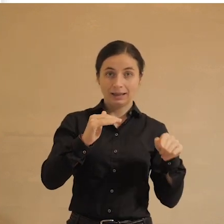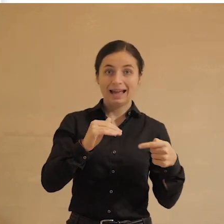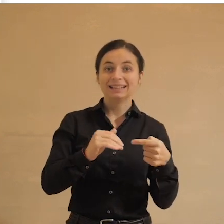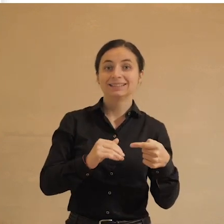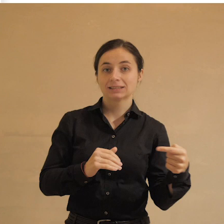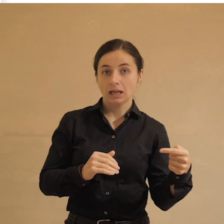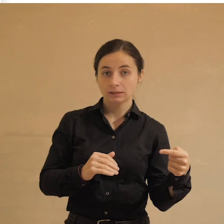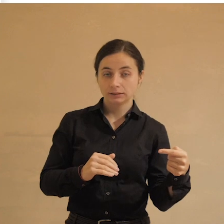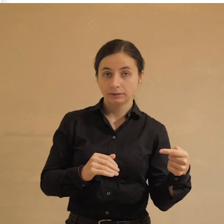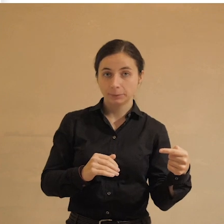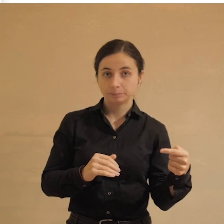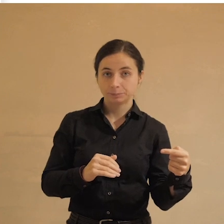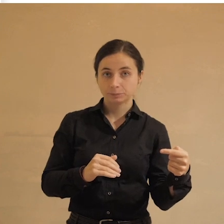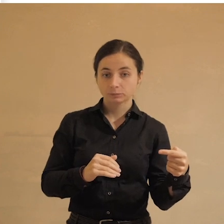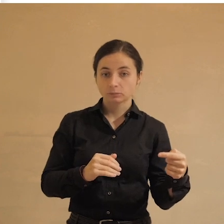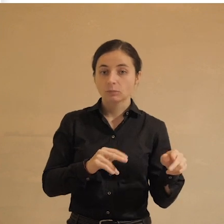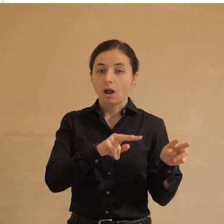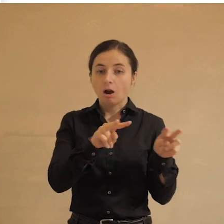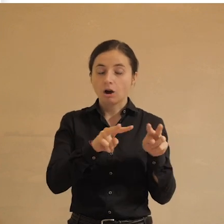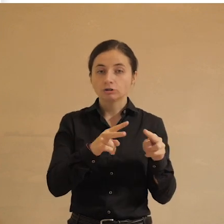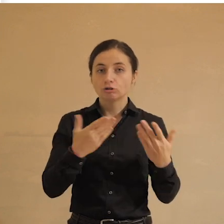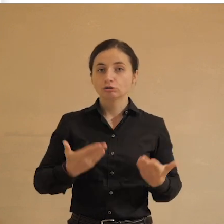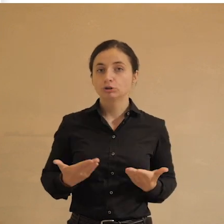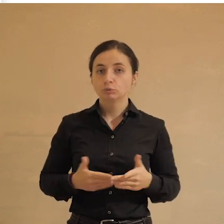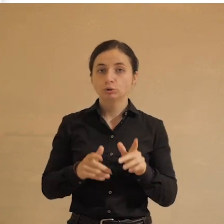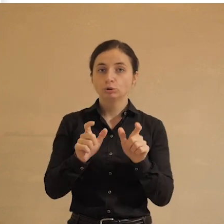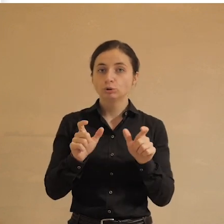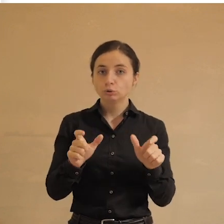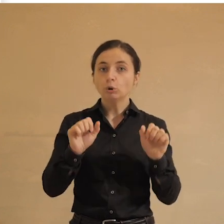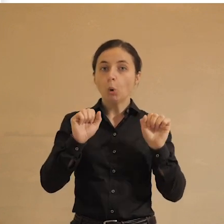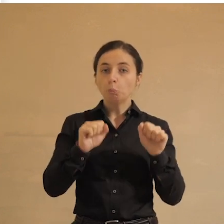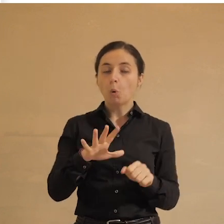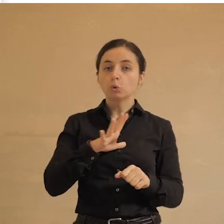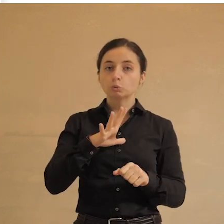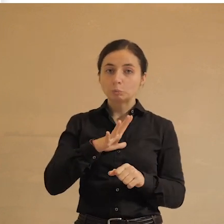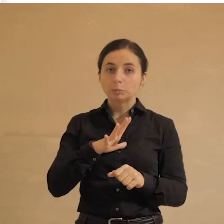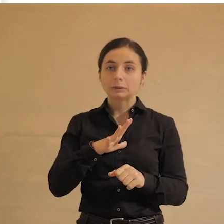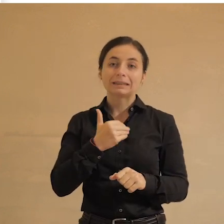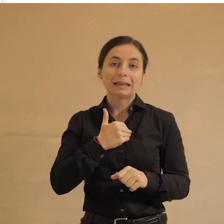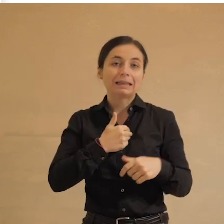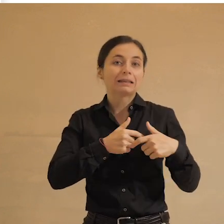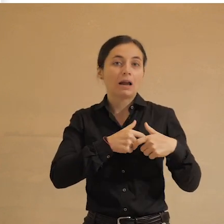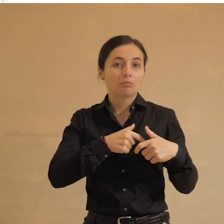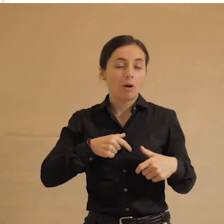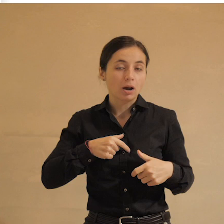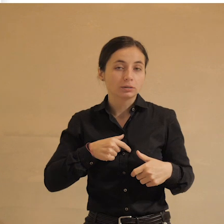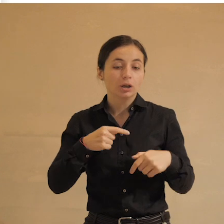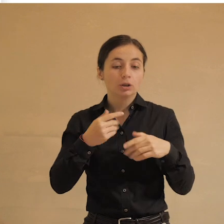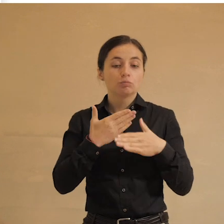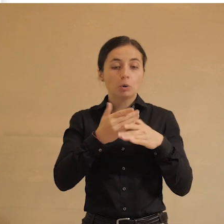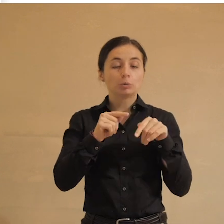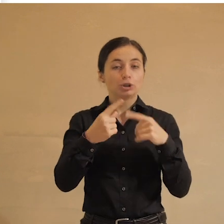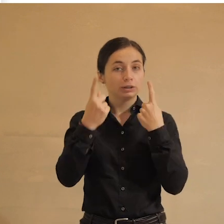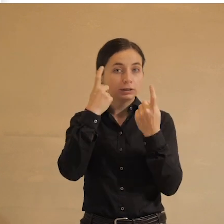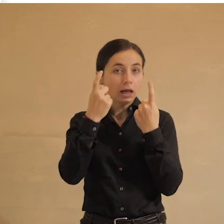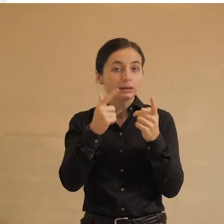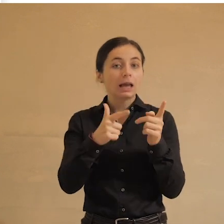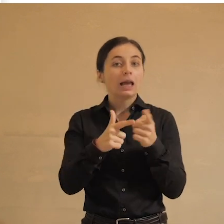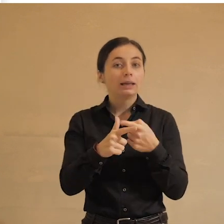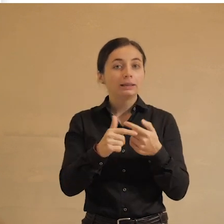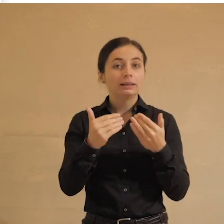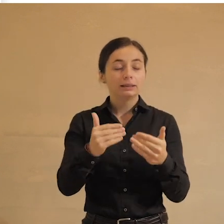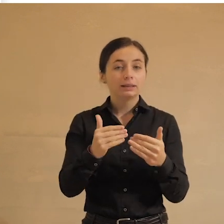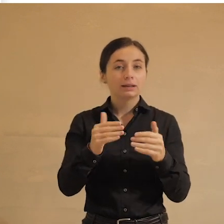отрицательные. То есть контролировать жизнь людей, может быть, хотят компании при помощи этих данных, либо их